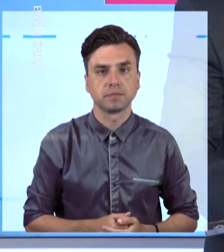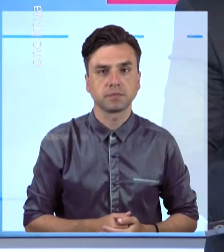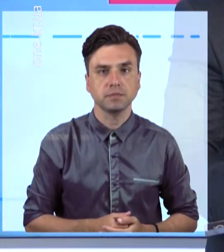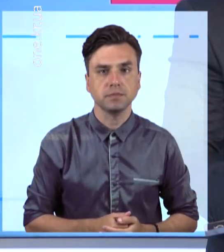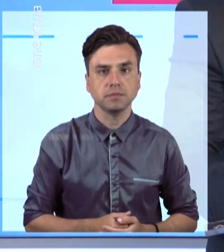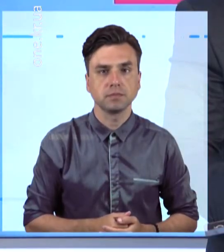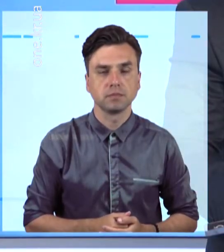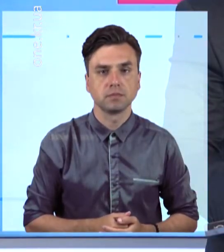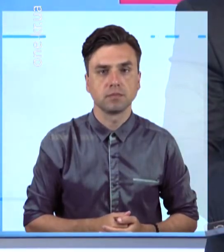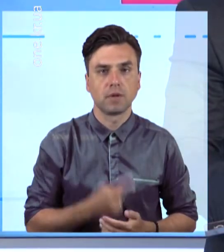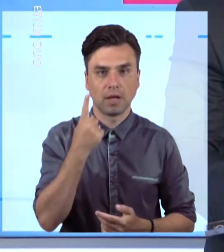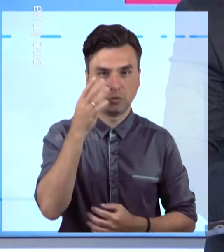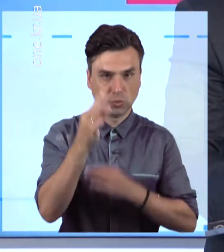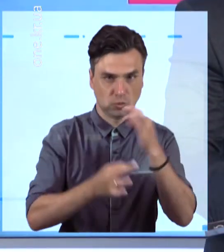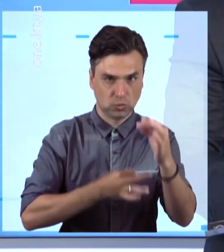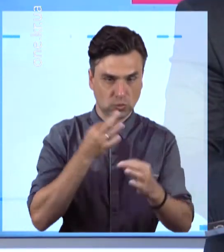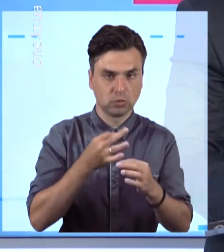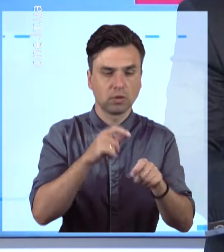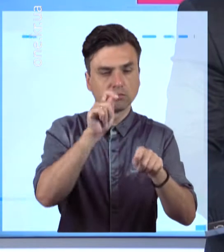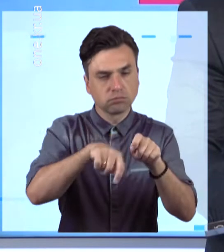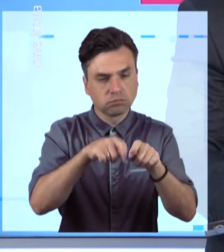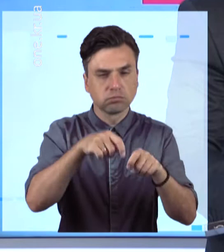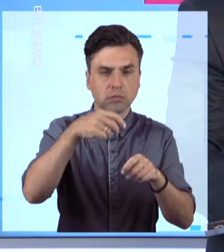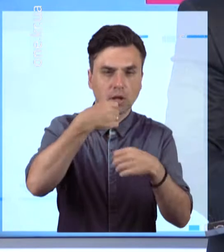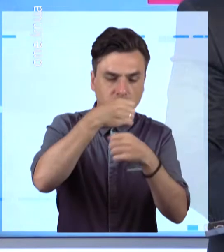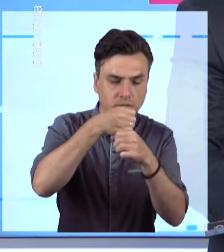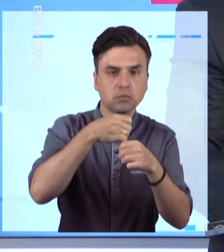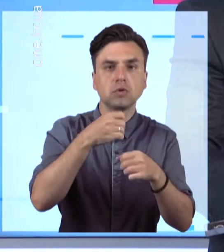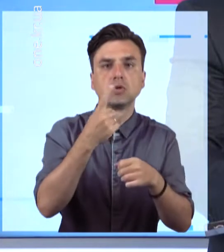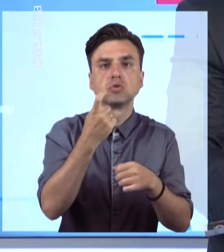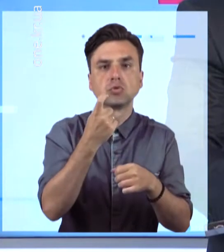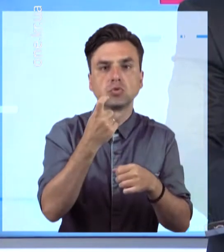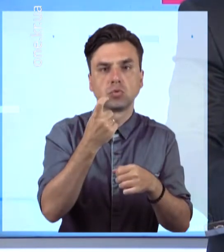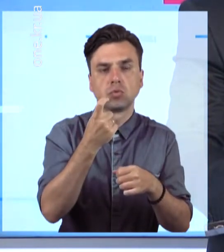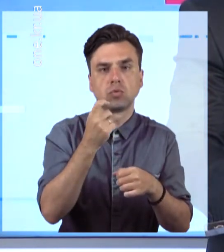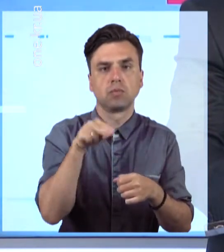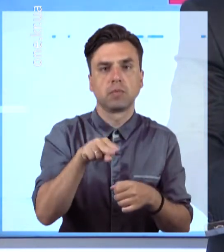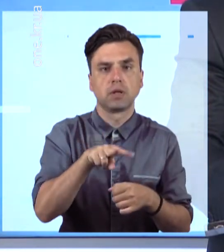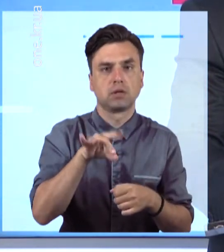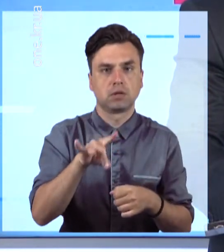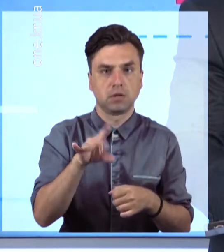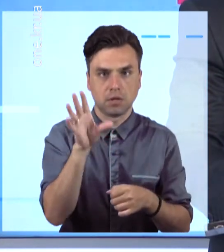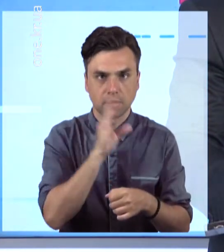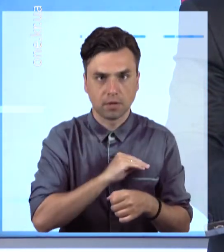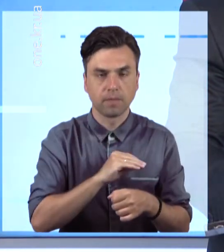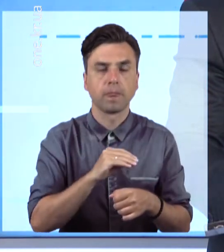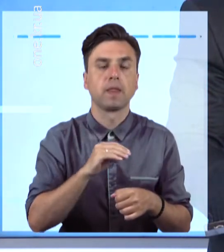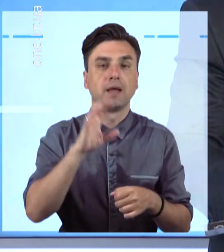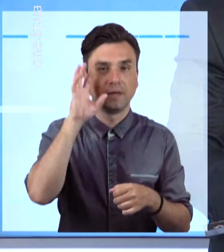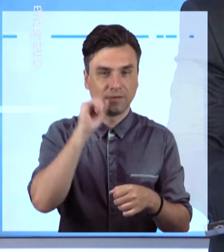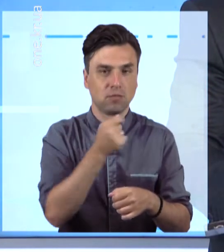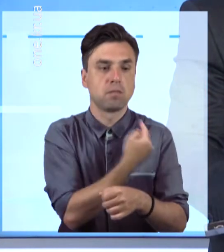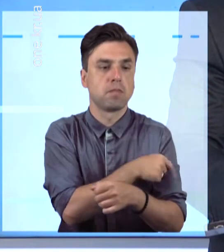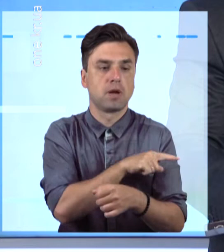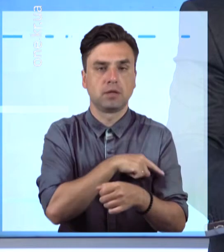До 100 ПЛР-тестів на добу. На базі клініко-діагностичної лабораторії першої інфекційної лікарні, яка від початку